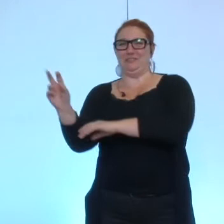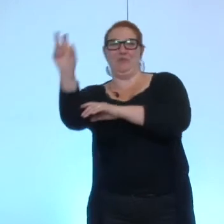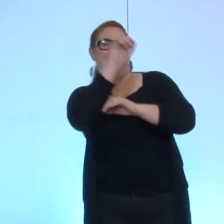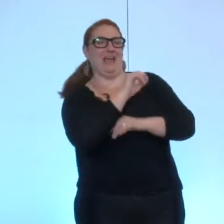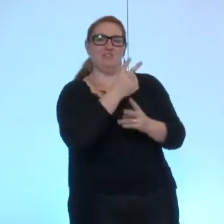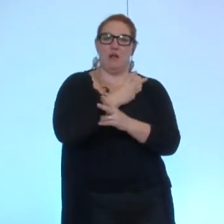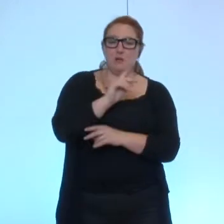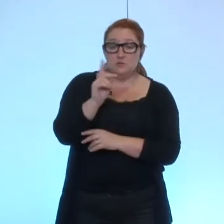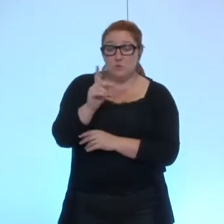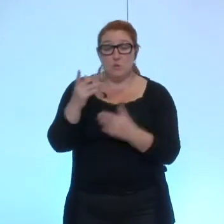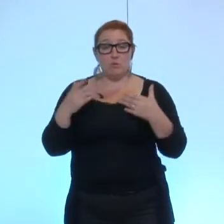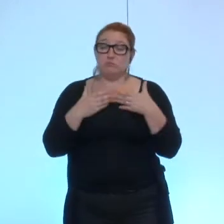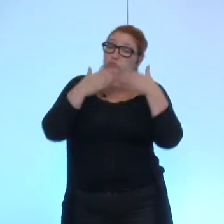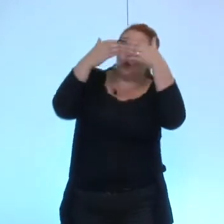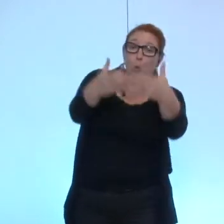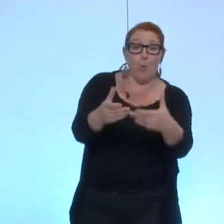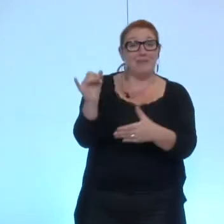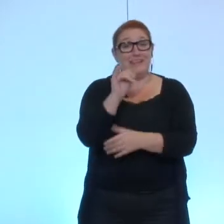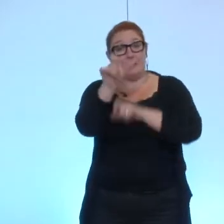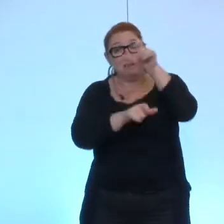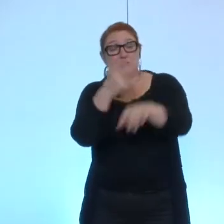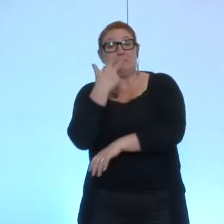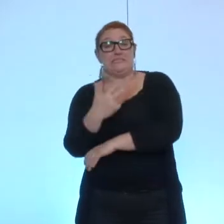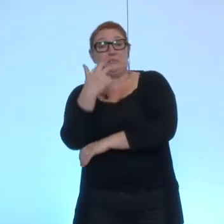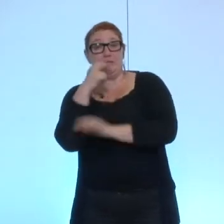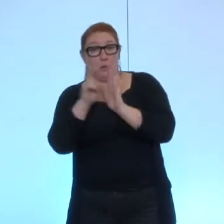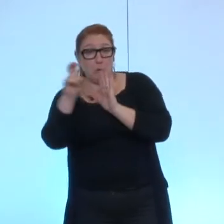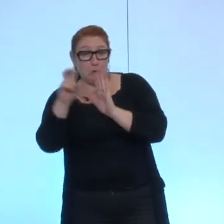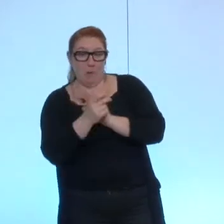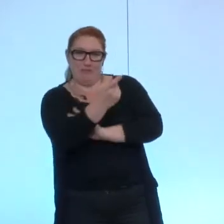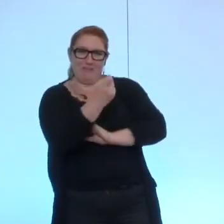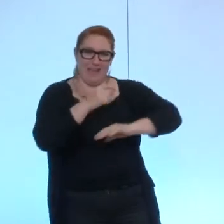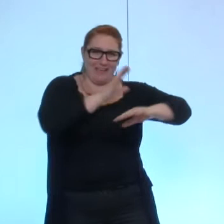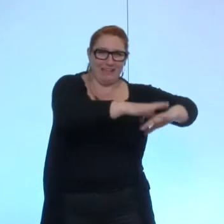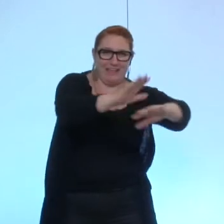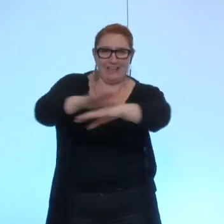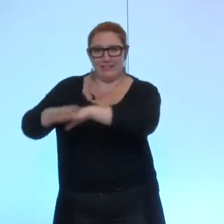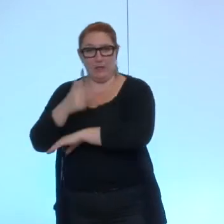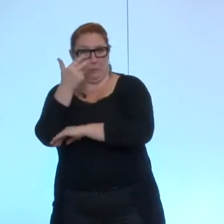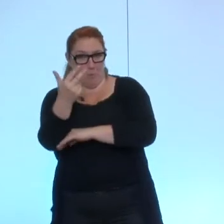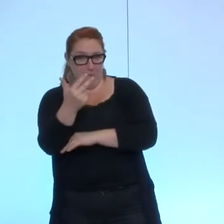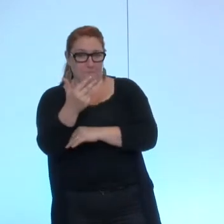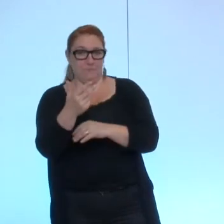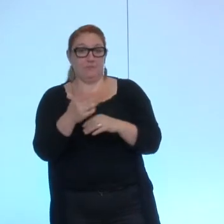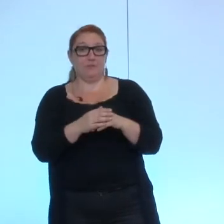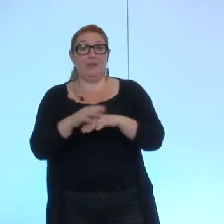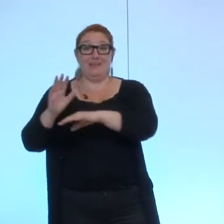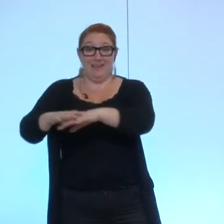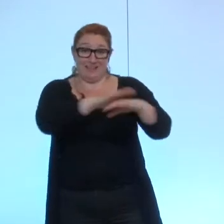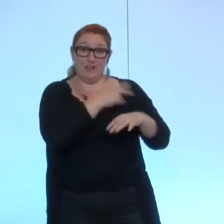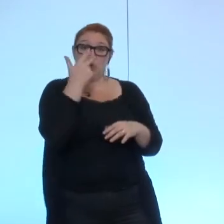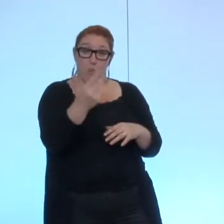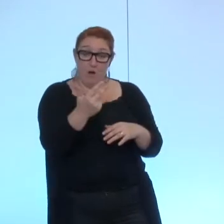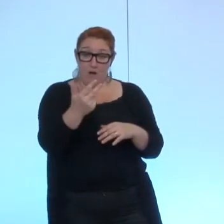des citoyens grenoblois de 3 quartiers de Grenoble qui sont jumelés avec 3 quartiers de